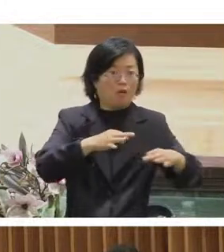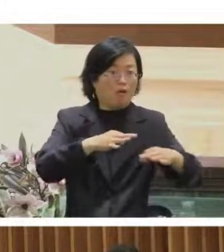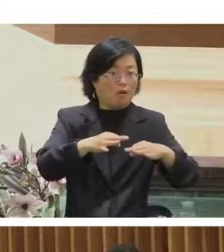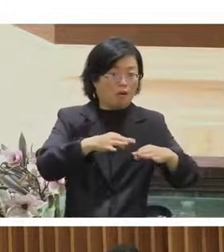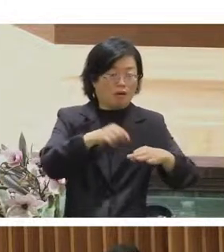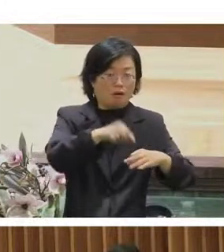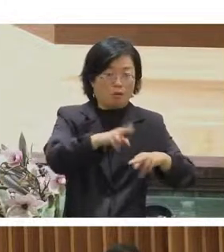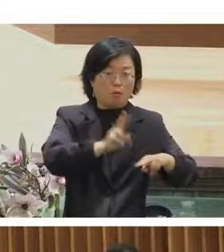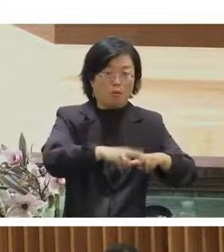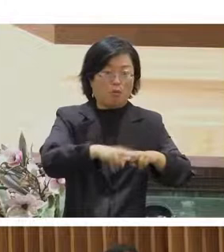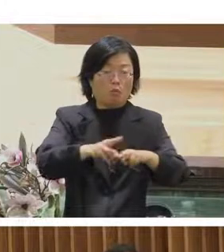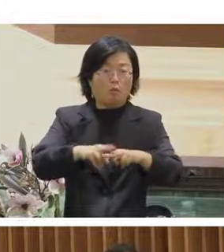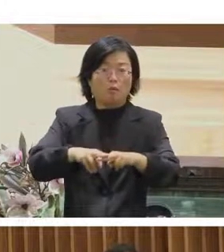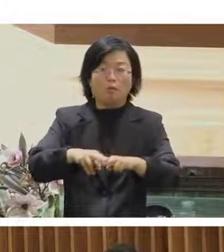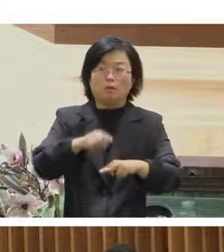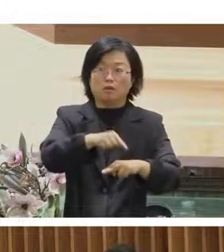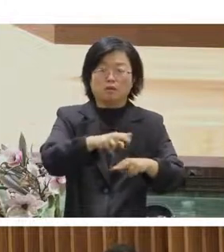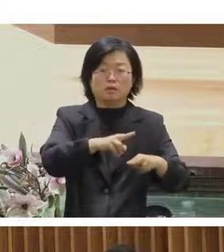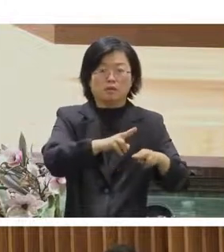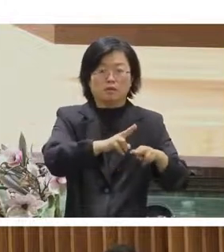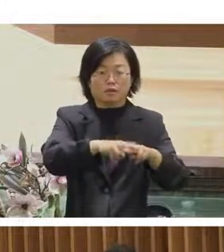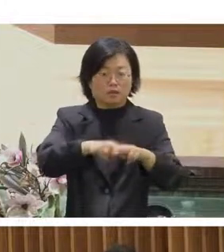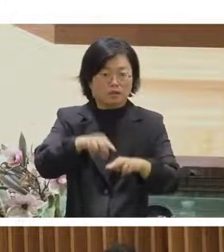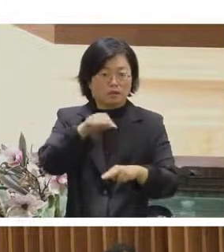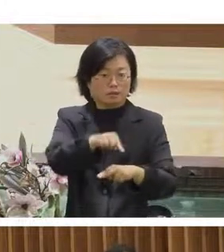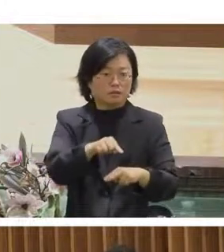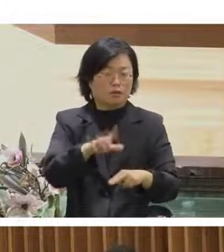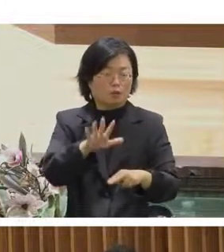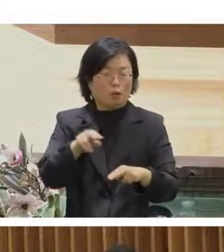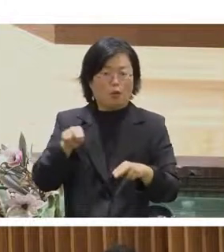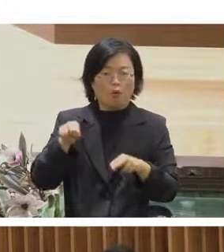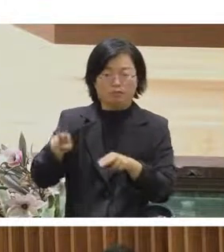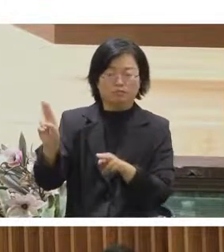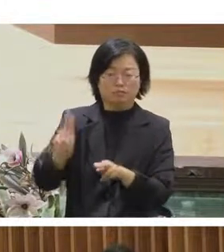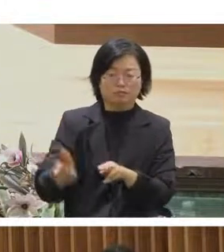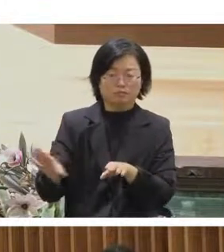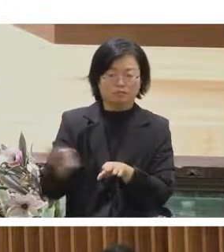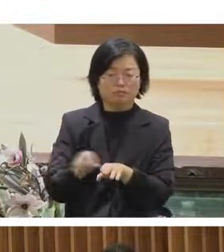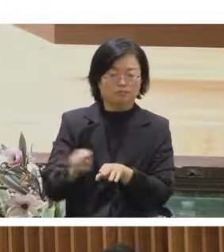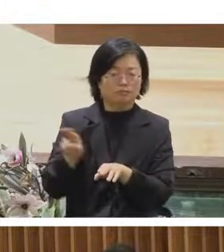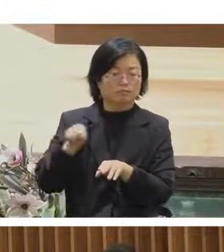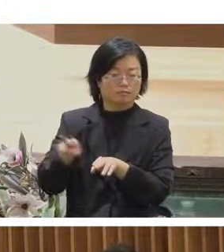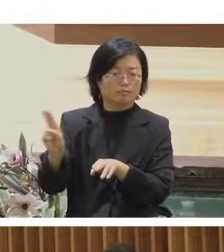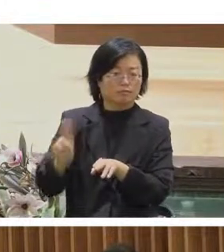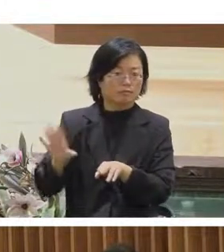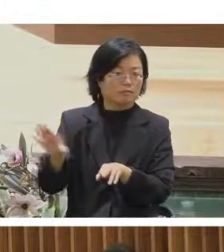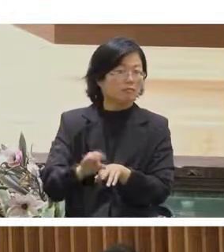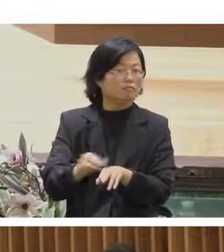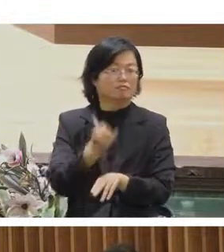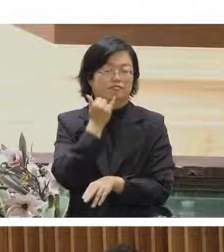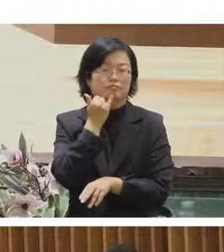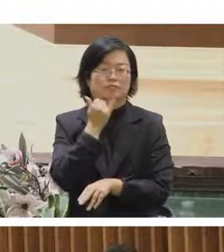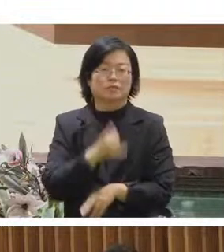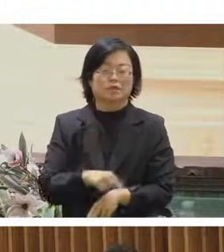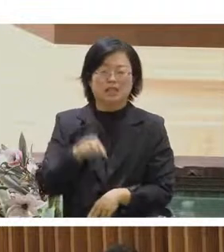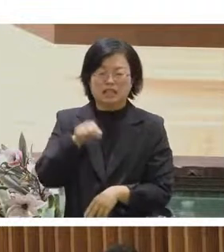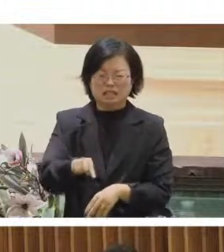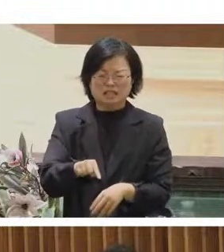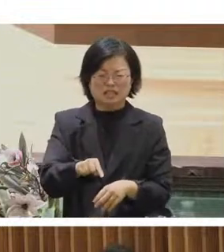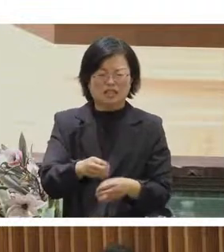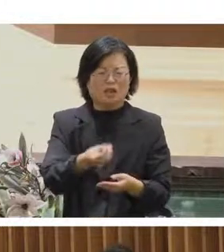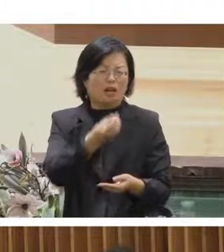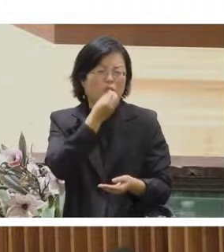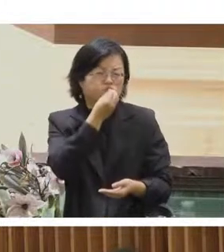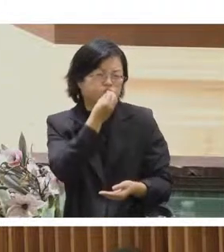來說我會需要插頭可以充電對那至於他送的食物飲料或者是座位對我來說